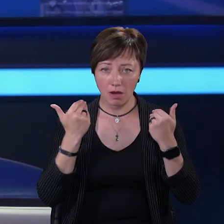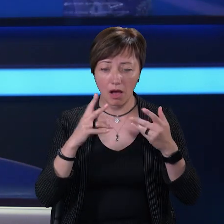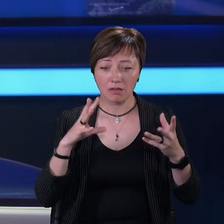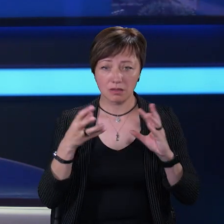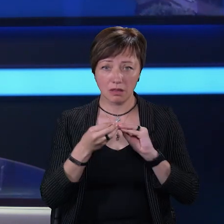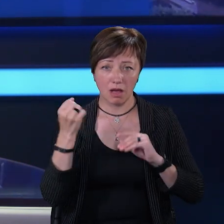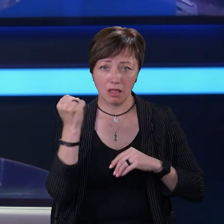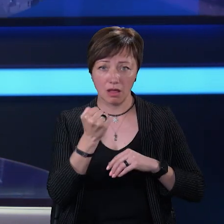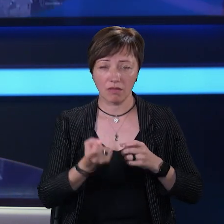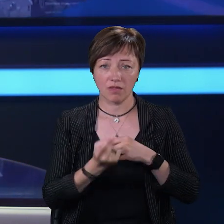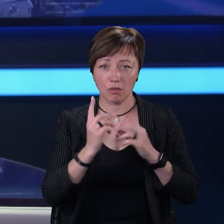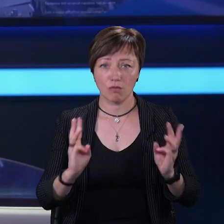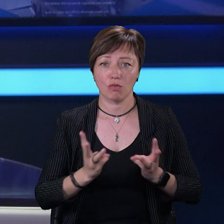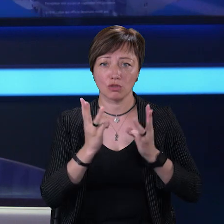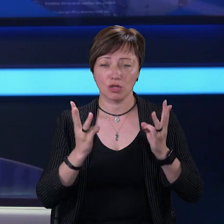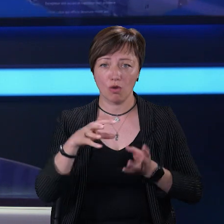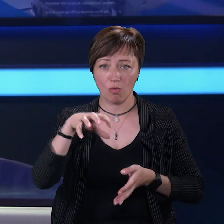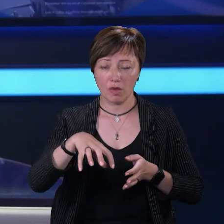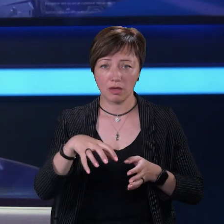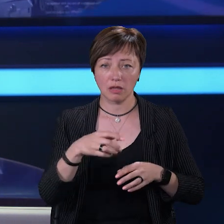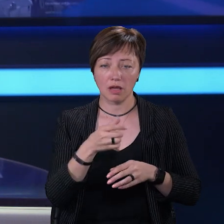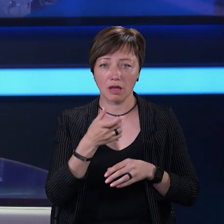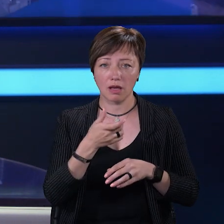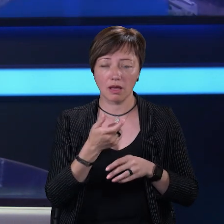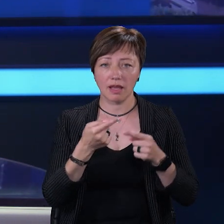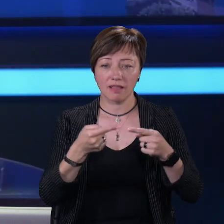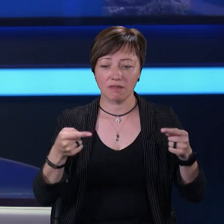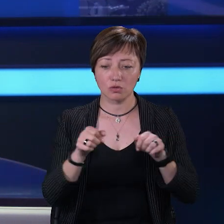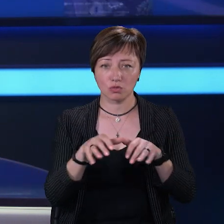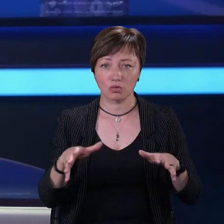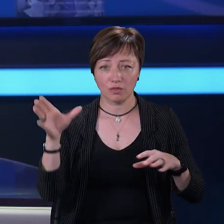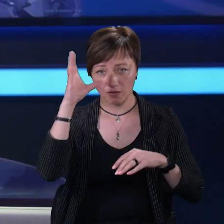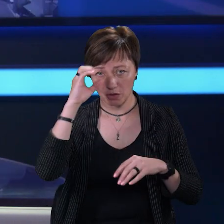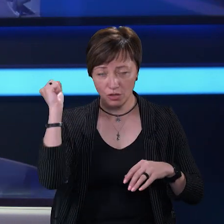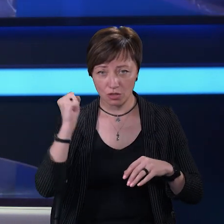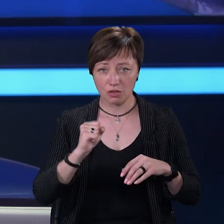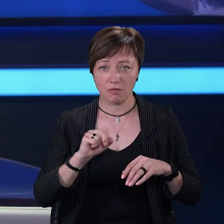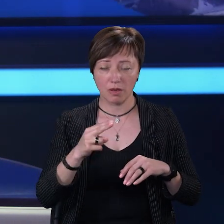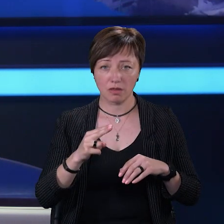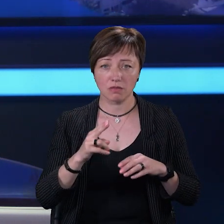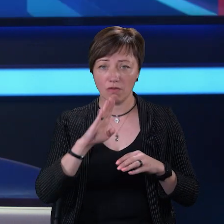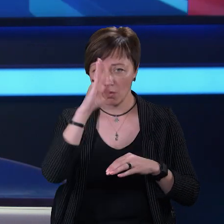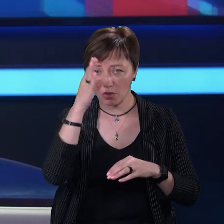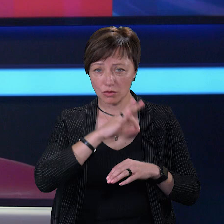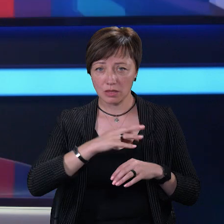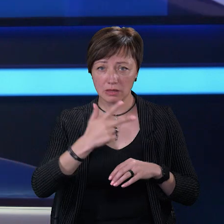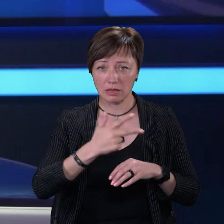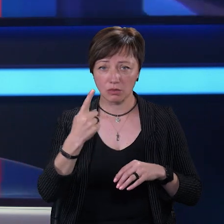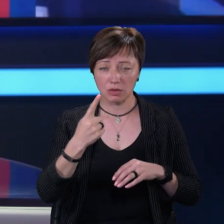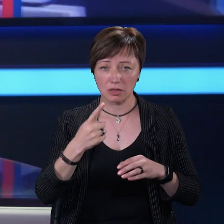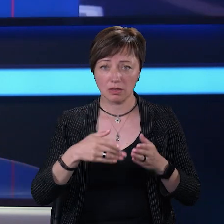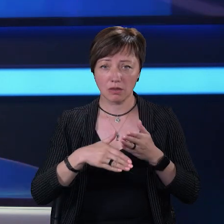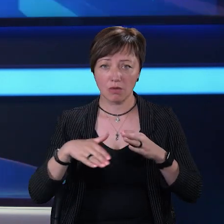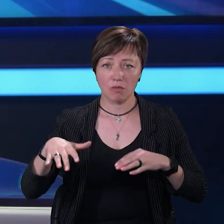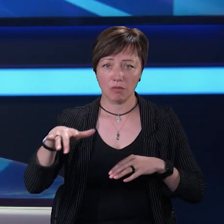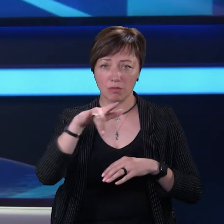внаслідок атаки виникла пожежа на об'єкті інфраструктури. Усього вніч на п'ятницю ворог застосував 31 засіб